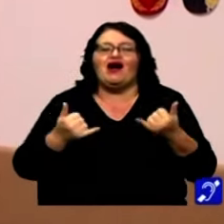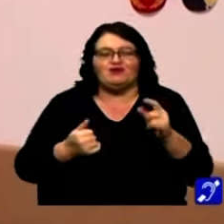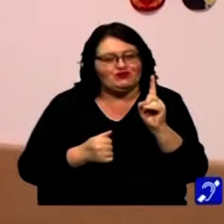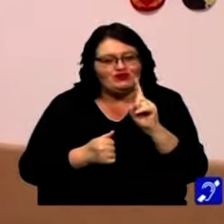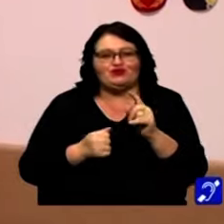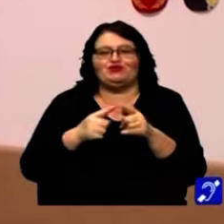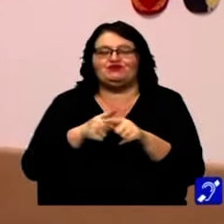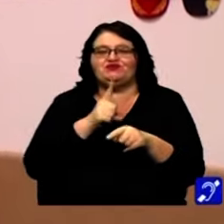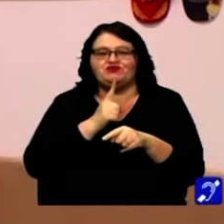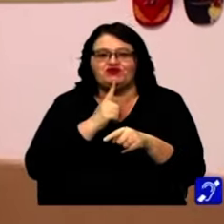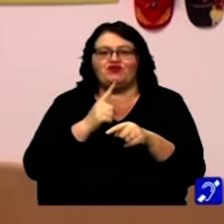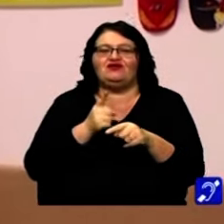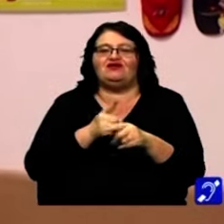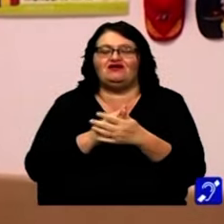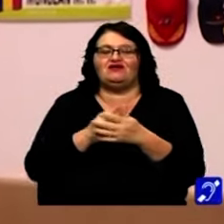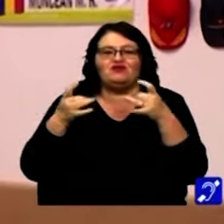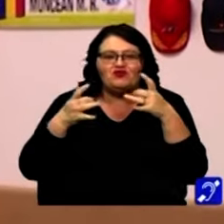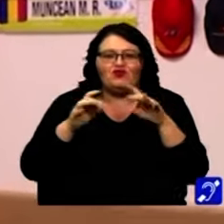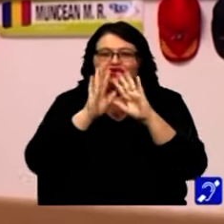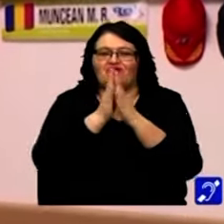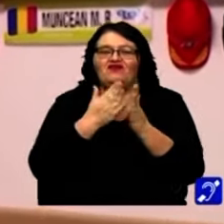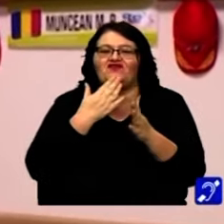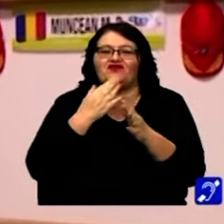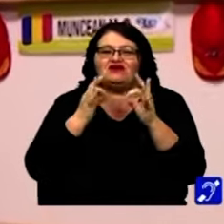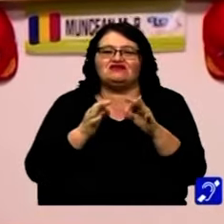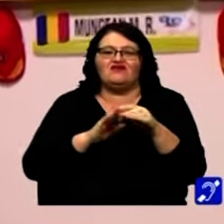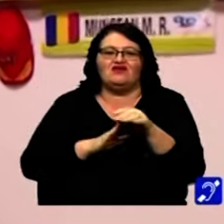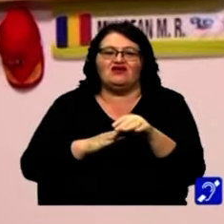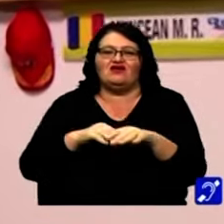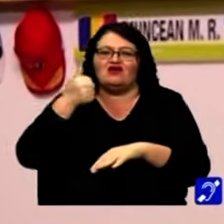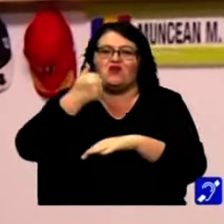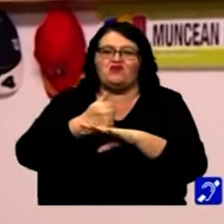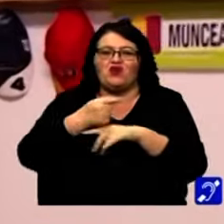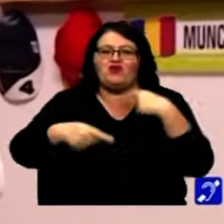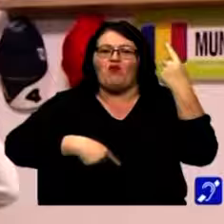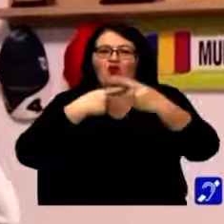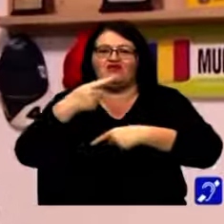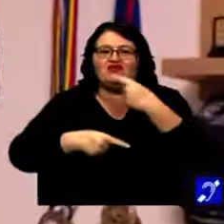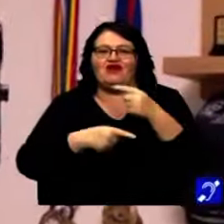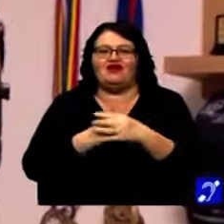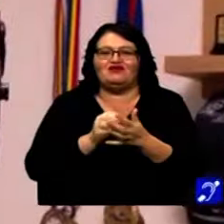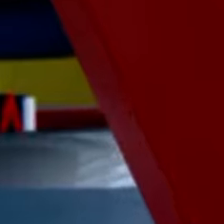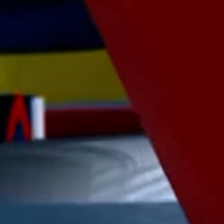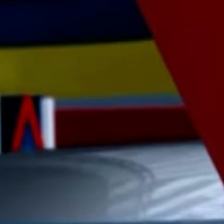trofele și titlurile obținute, până acum își dorește să îl aibă și pe cel suprem. Campion mondial la karting.